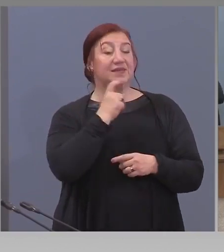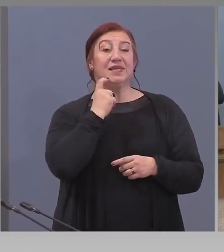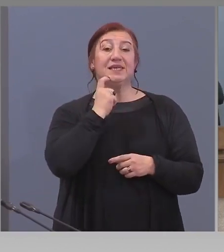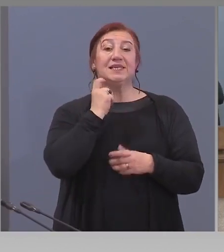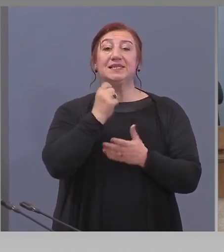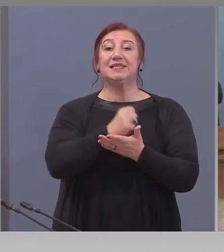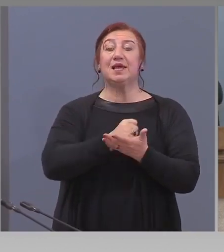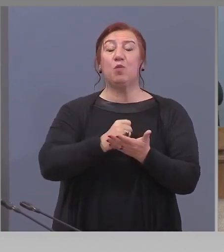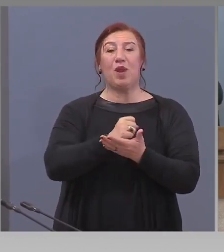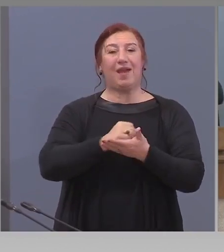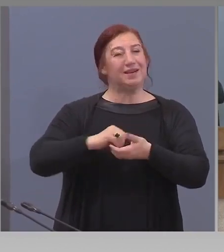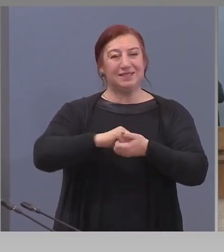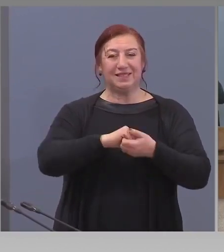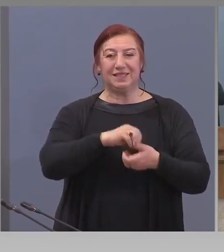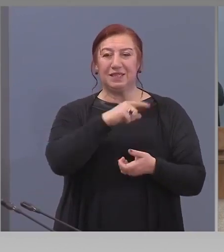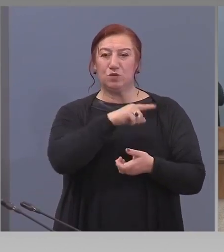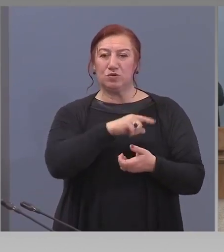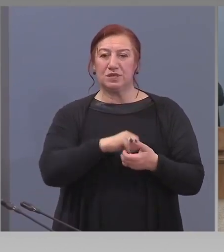съюз,